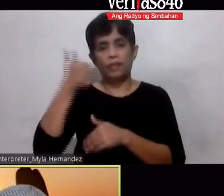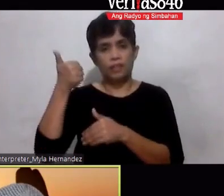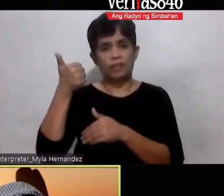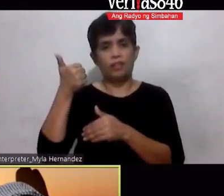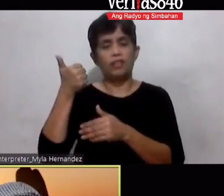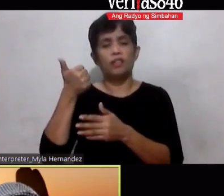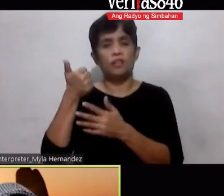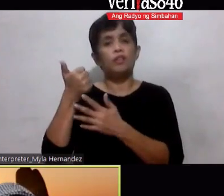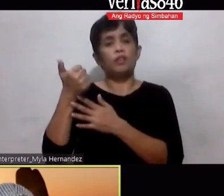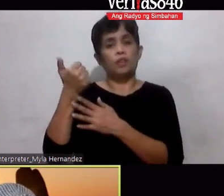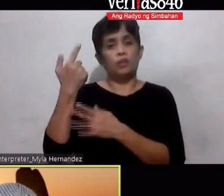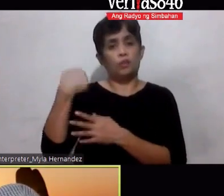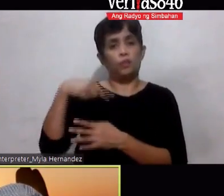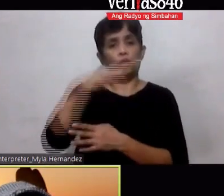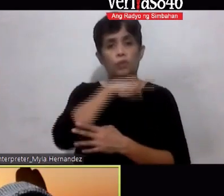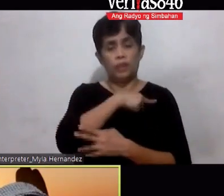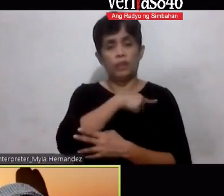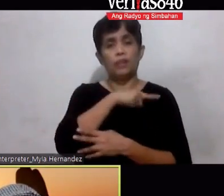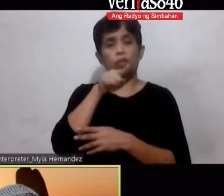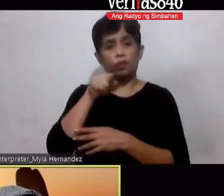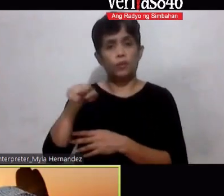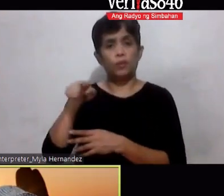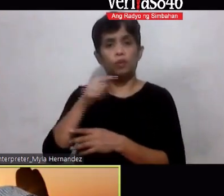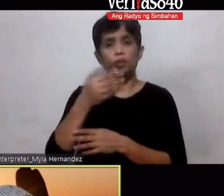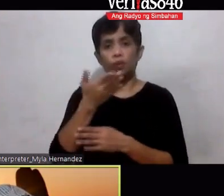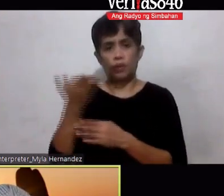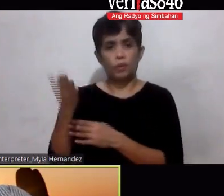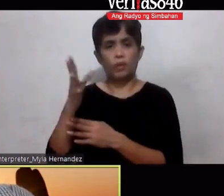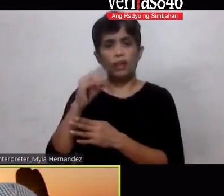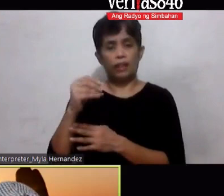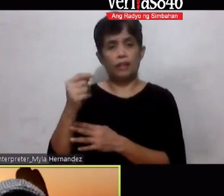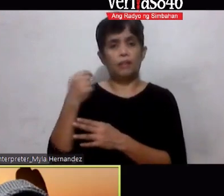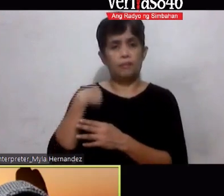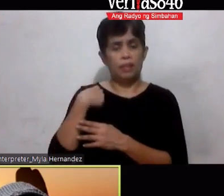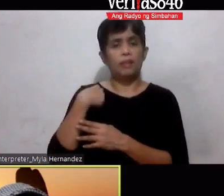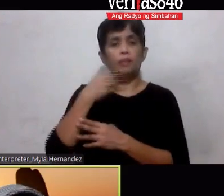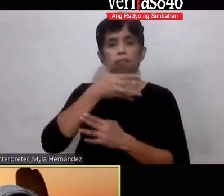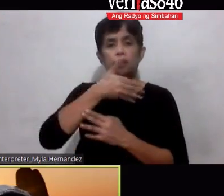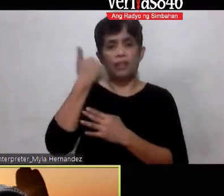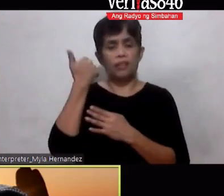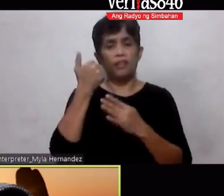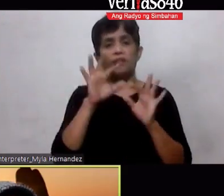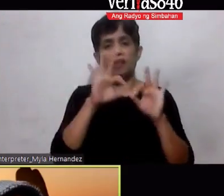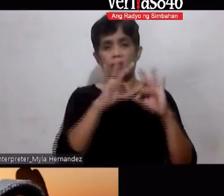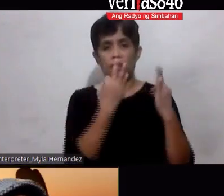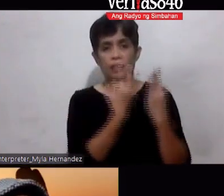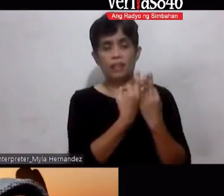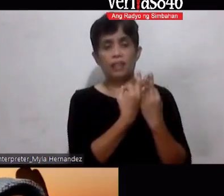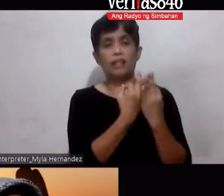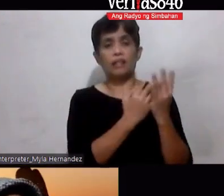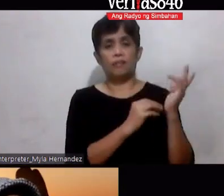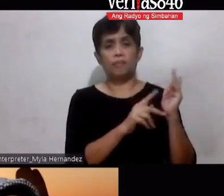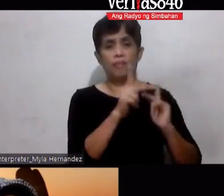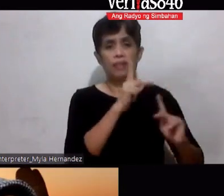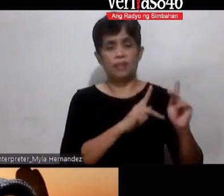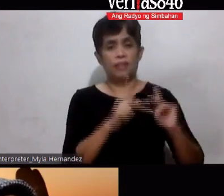better me And then Better mabili Better Pamayanan At better Philippines Di ba? Yes